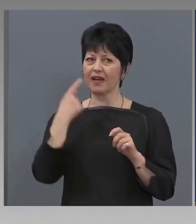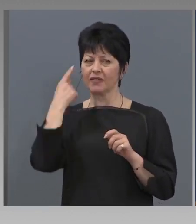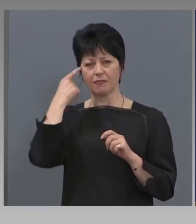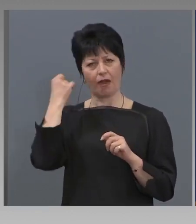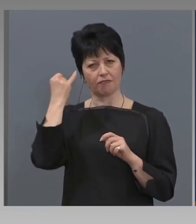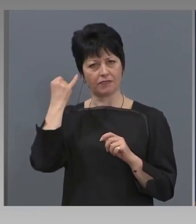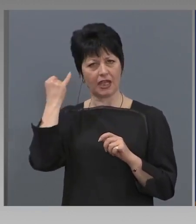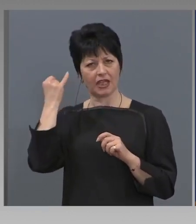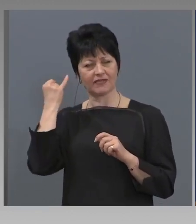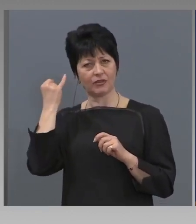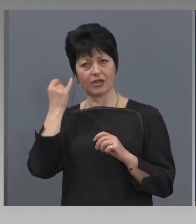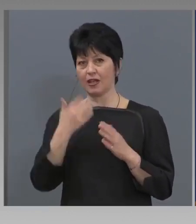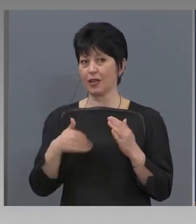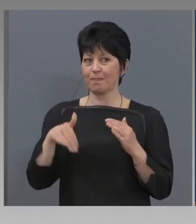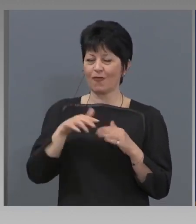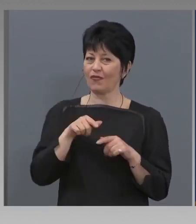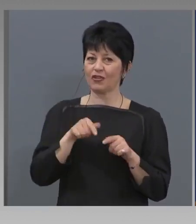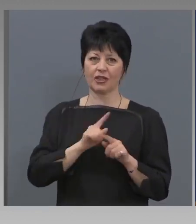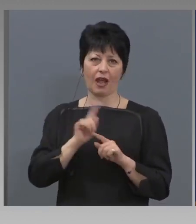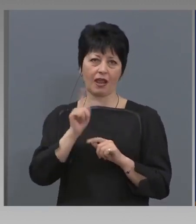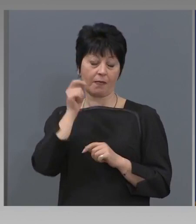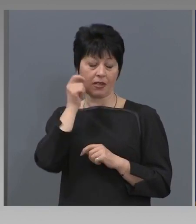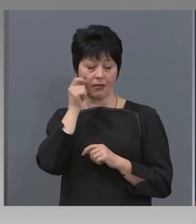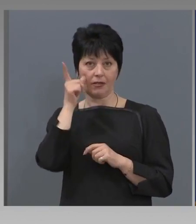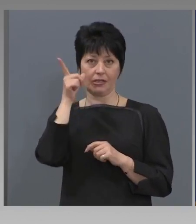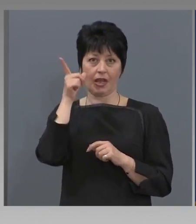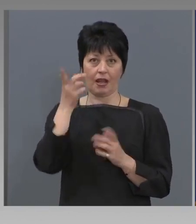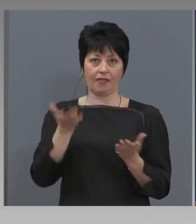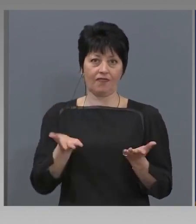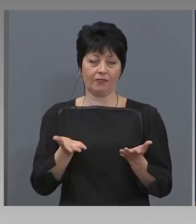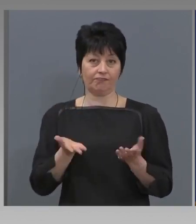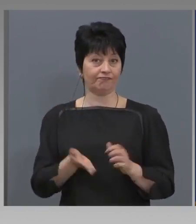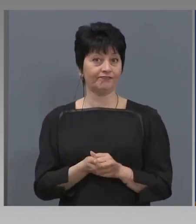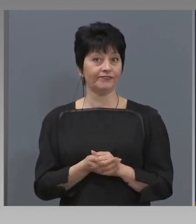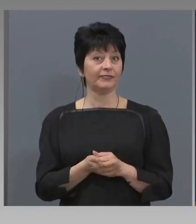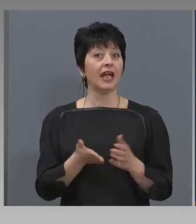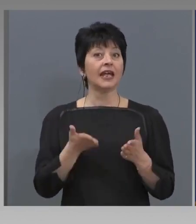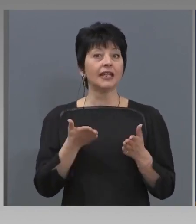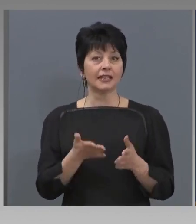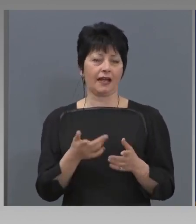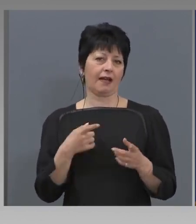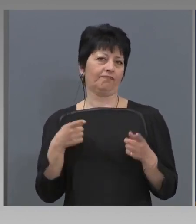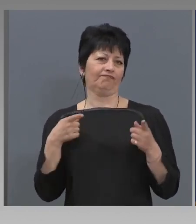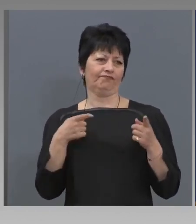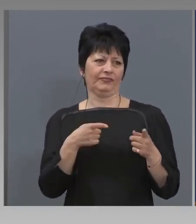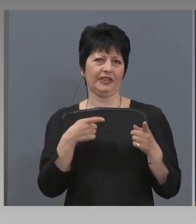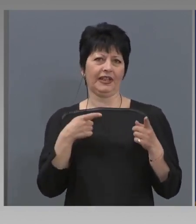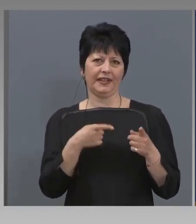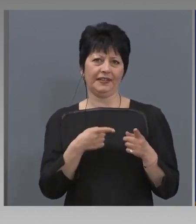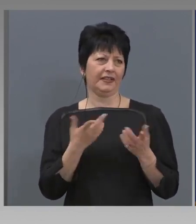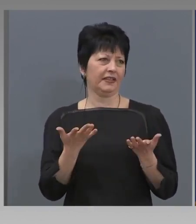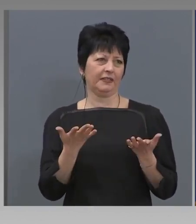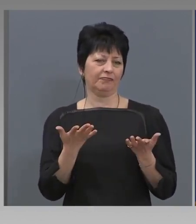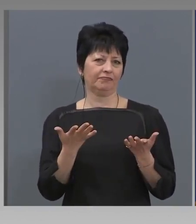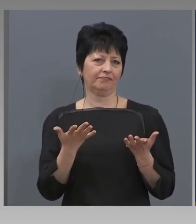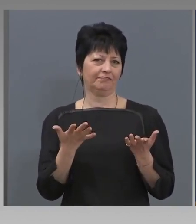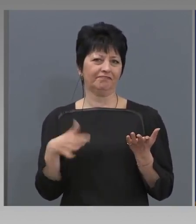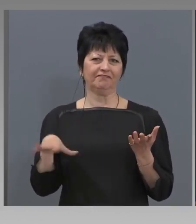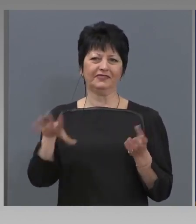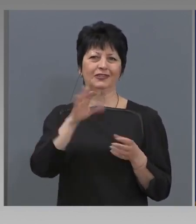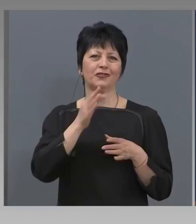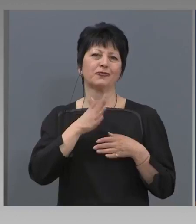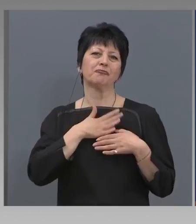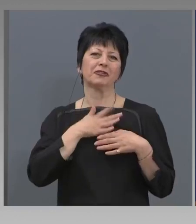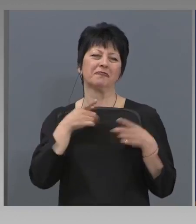и повече няма така не изненадата. Така че, да, критики, естествено, кой не обича да критикува?